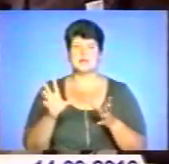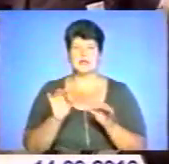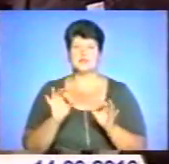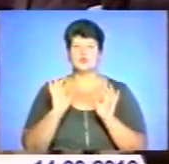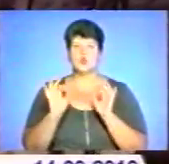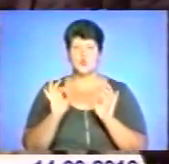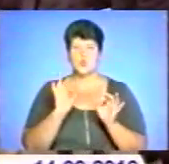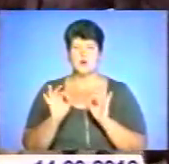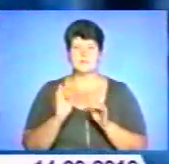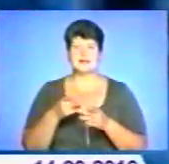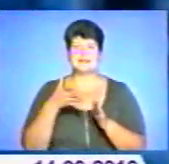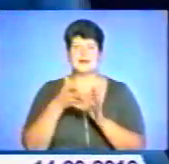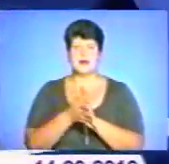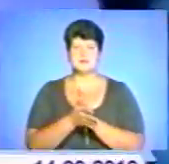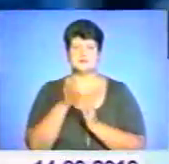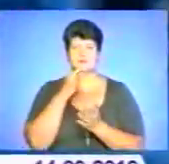Зауважу президент.